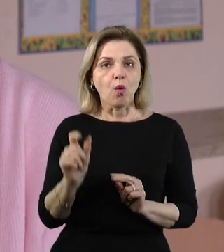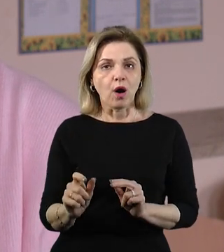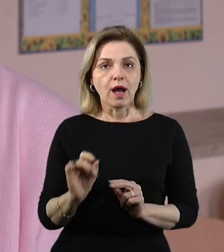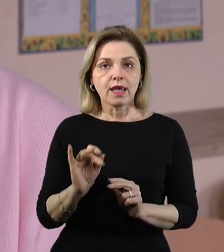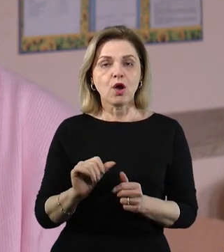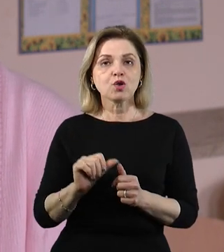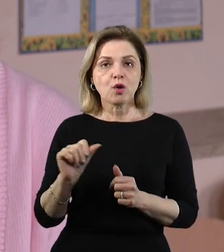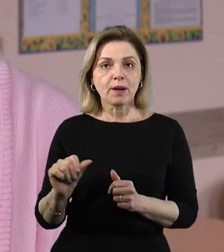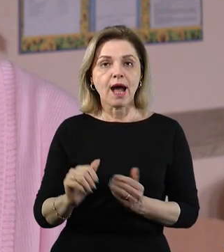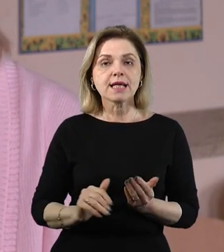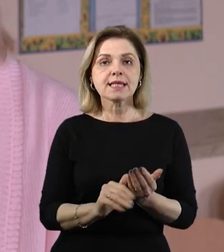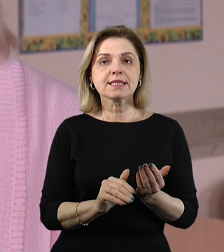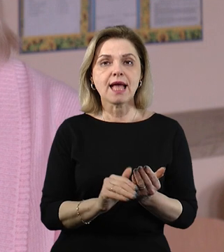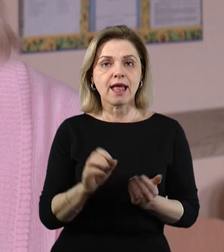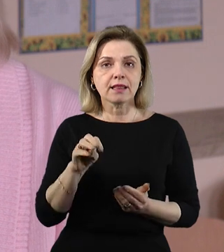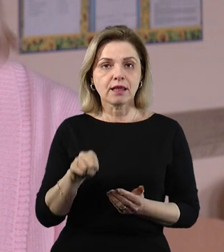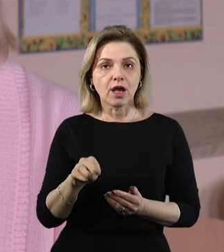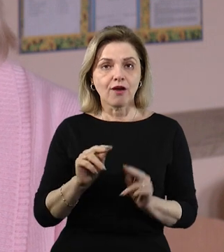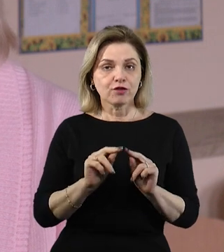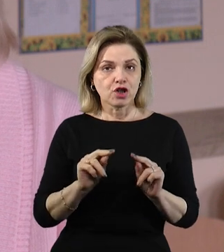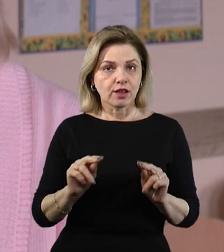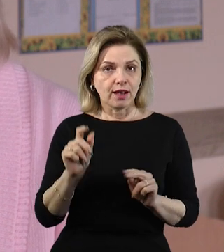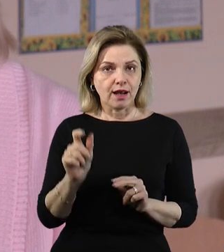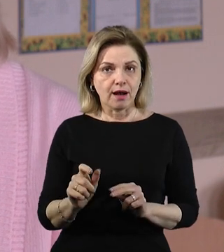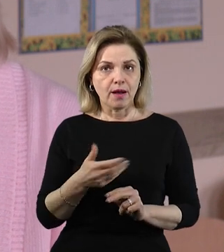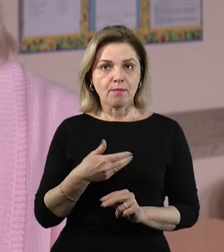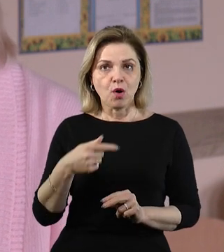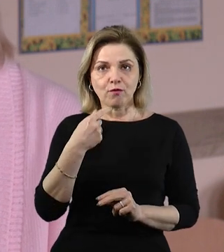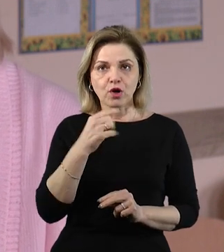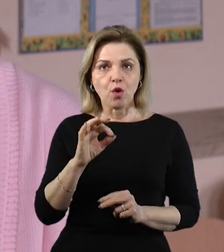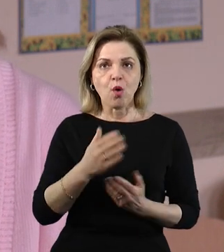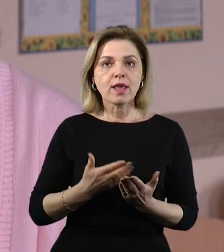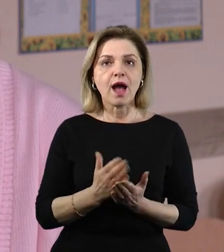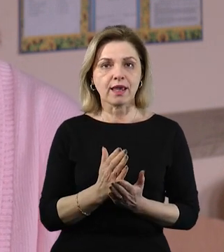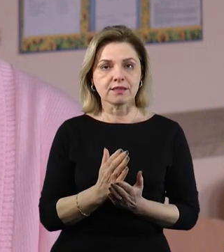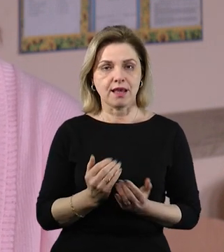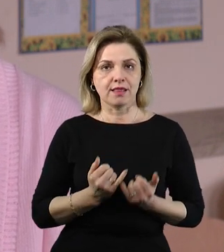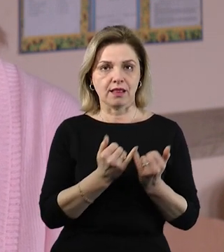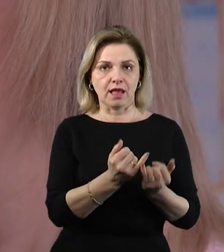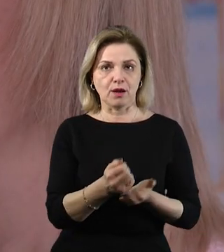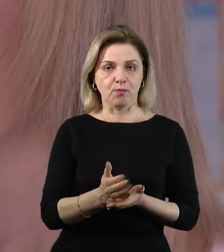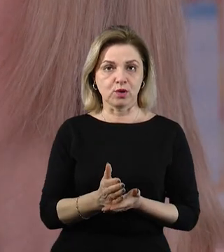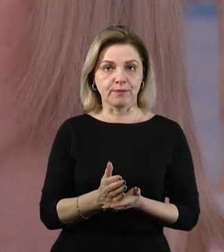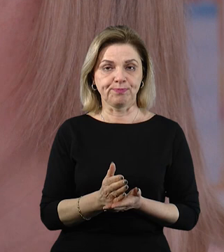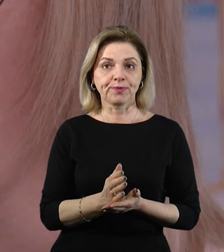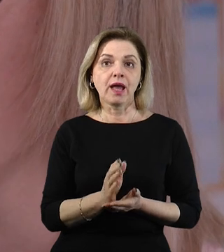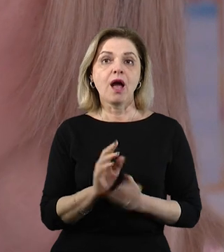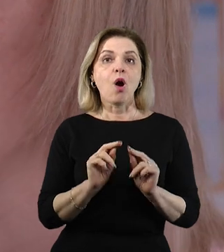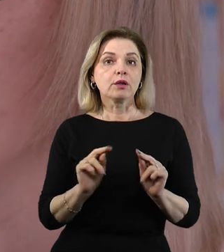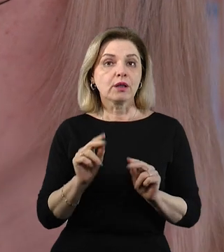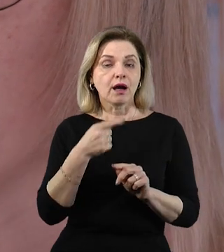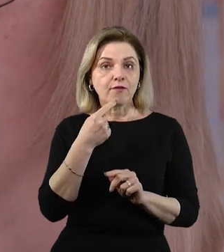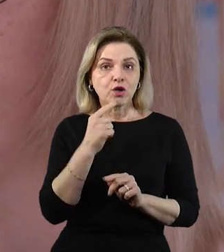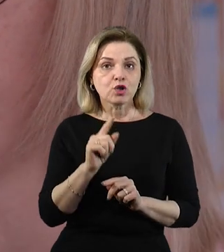особливо асистент вчителя, ми говоримо про якість надання послуги. Олена Москальова